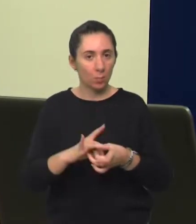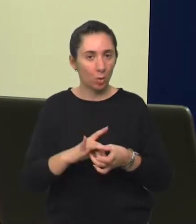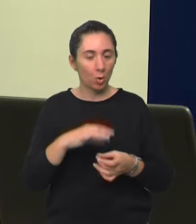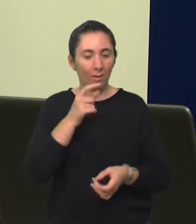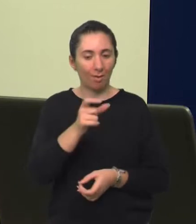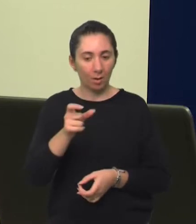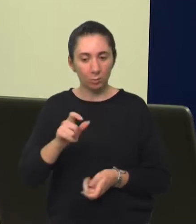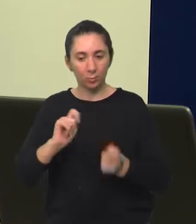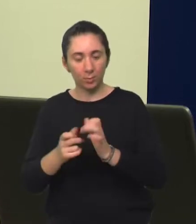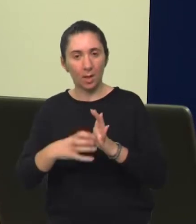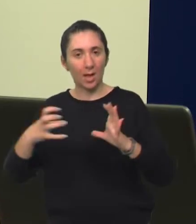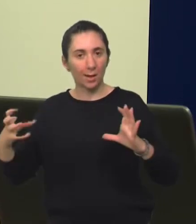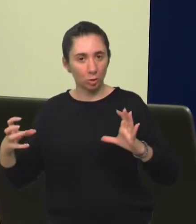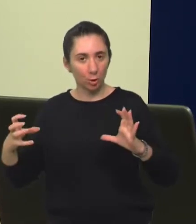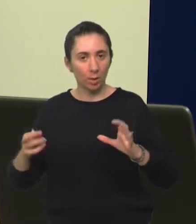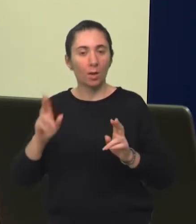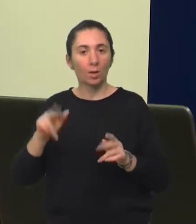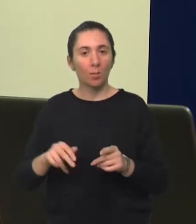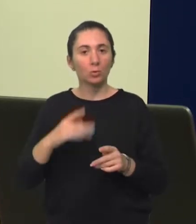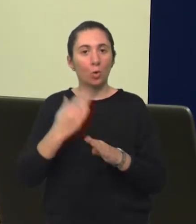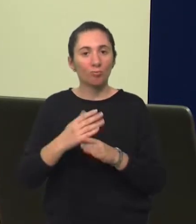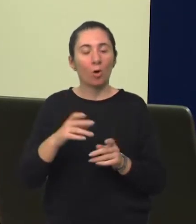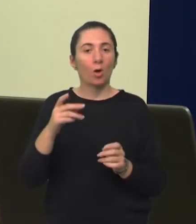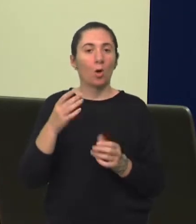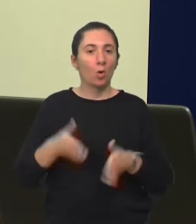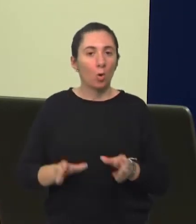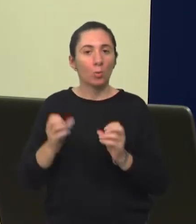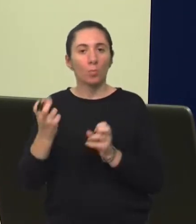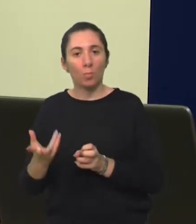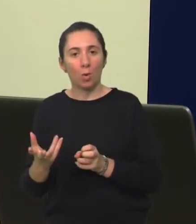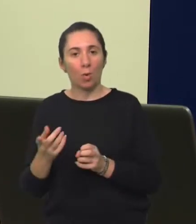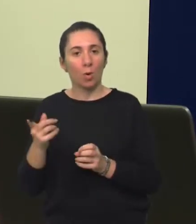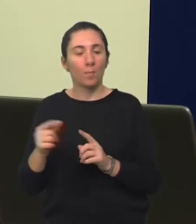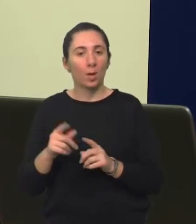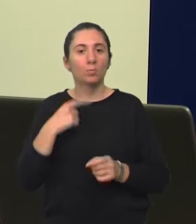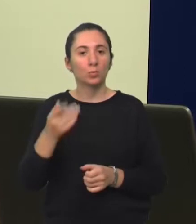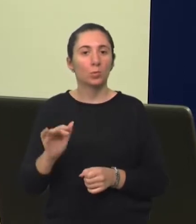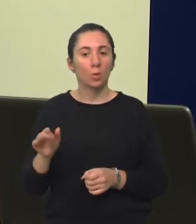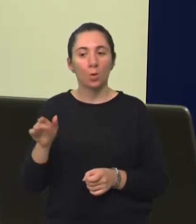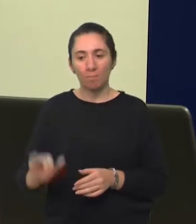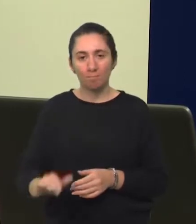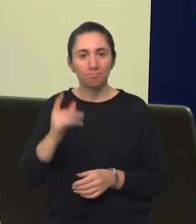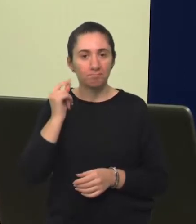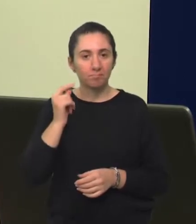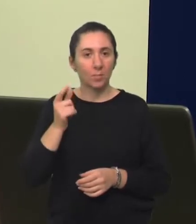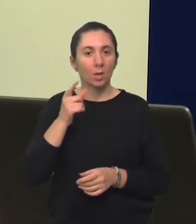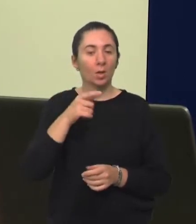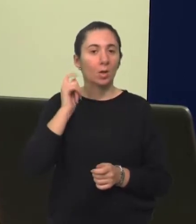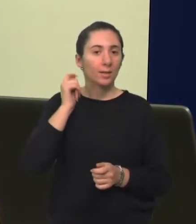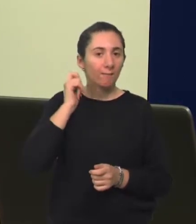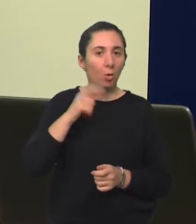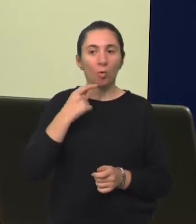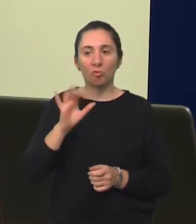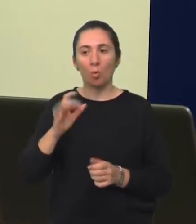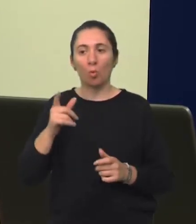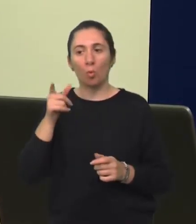riječi u rečenici da one odgovaraju po rodu broju i padežu. Pa ćete imati malog čovjeka koji govori u ženskom rodu, odnosno djevojčicu koja govori u